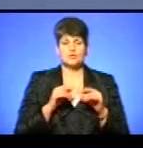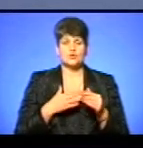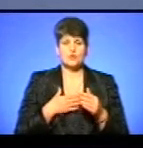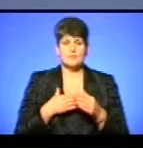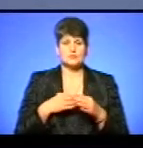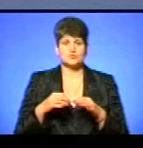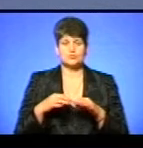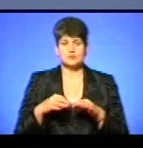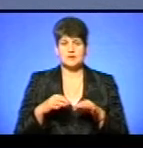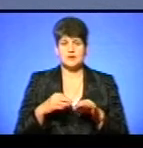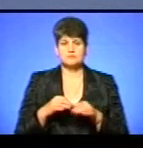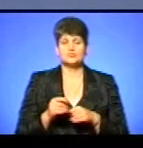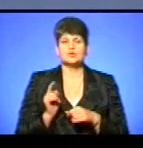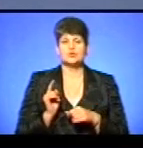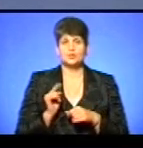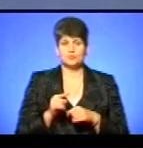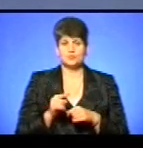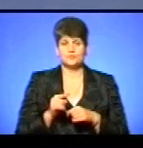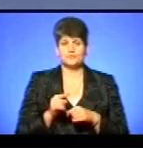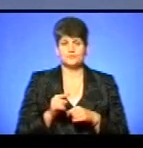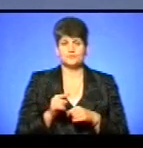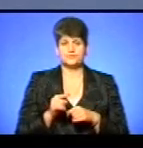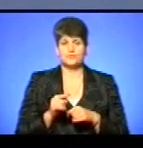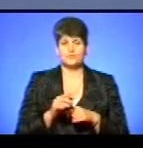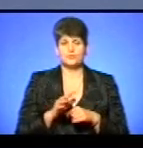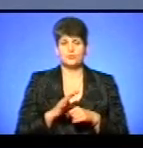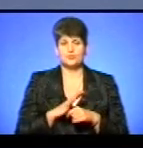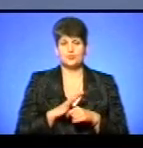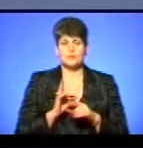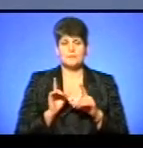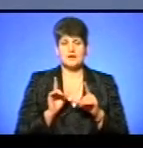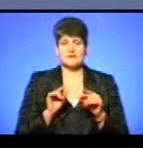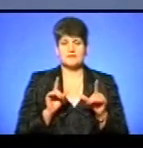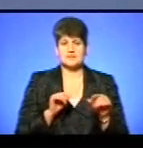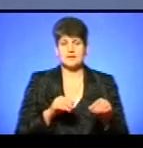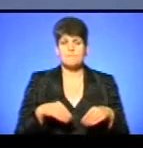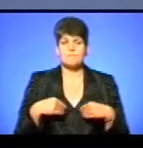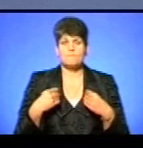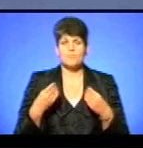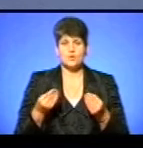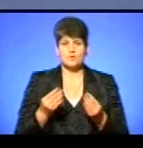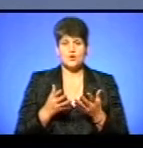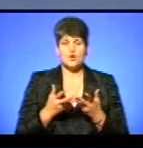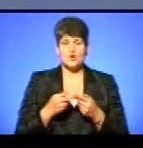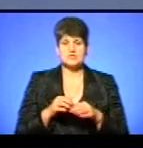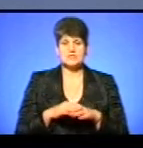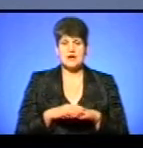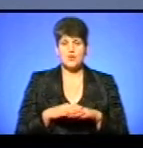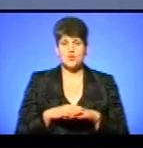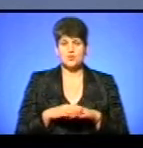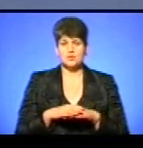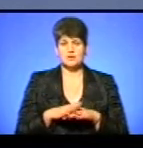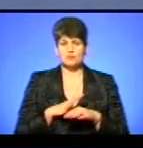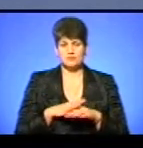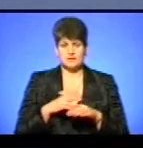пасажирському транспорті. Тому, власне, було перевізниками подано розрахунки. Розрахунки були